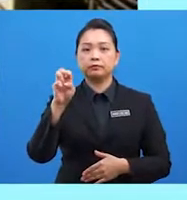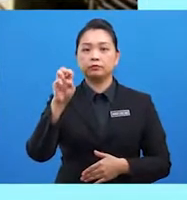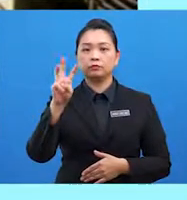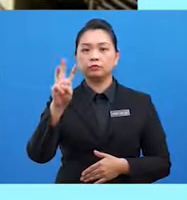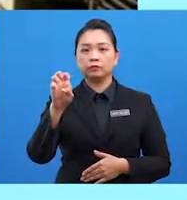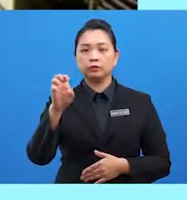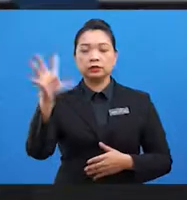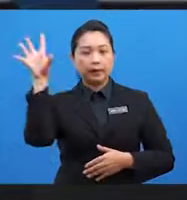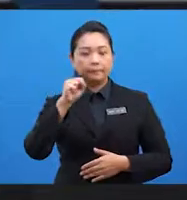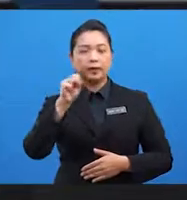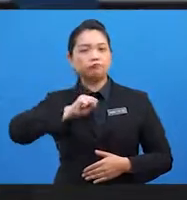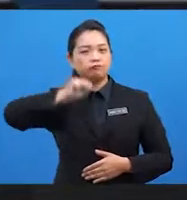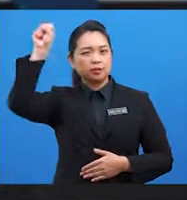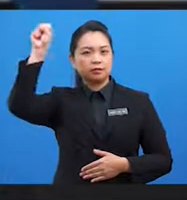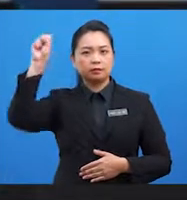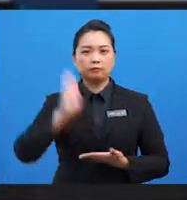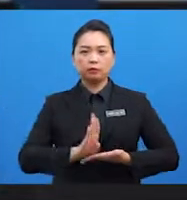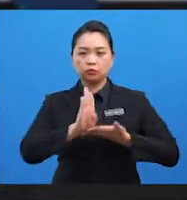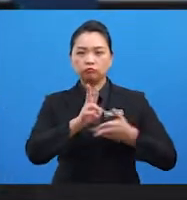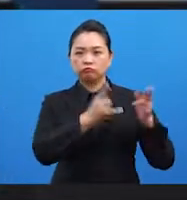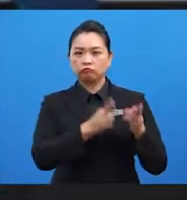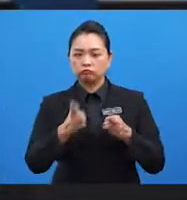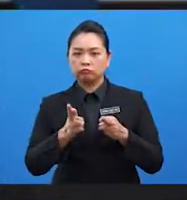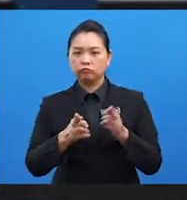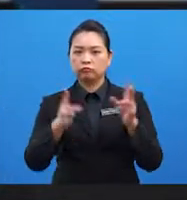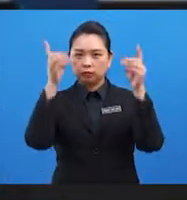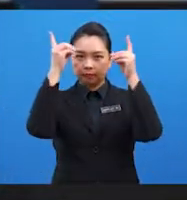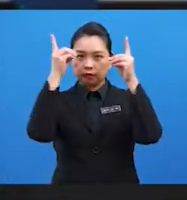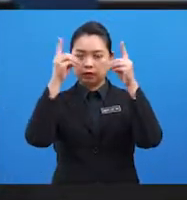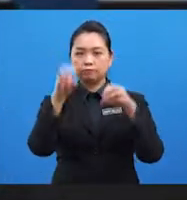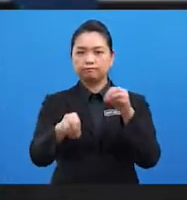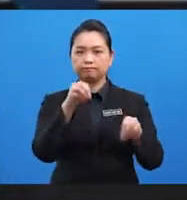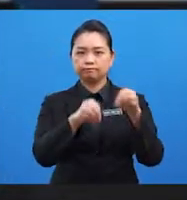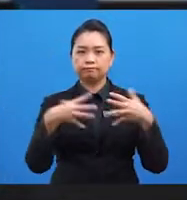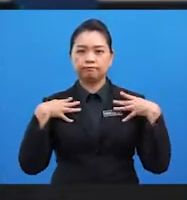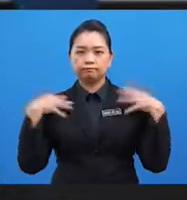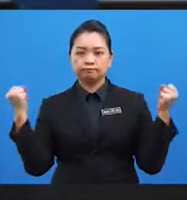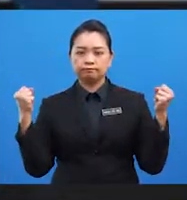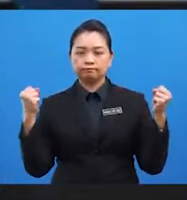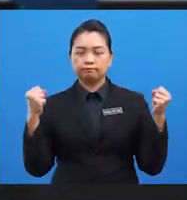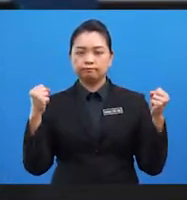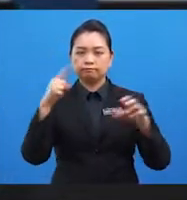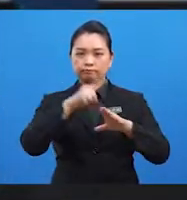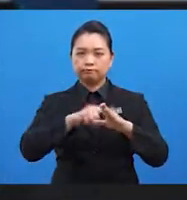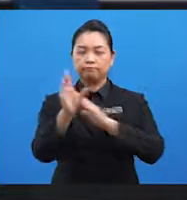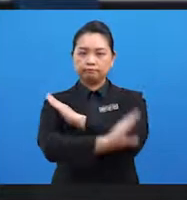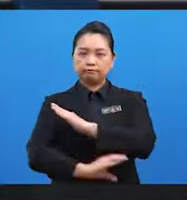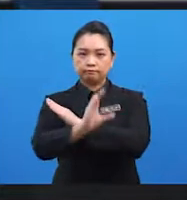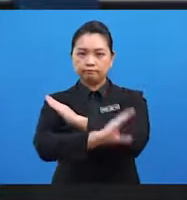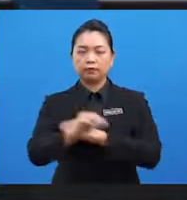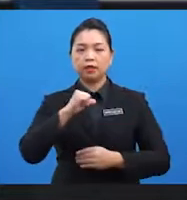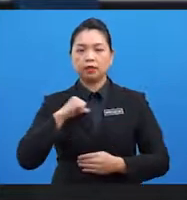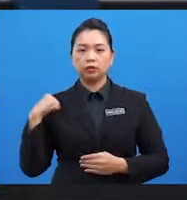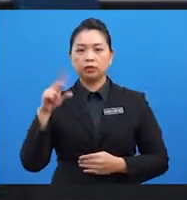Membantu perancangan dalam aspek pendidikan, pertanian dan kesihatan dalam kalangan negara